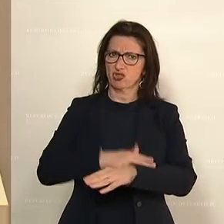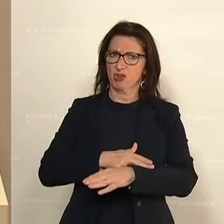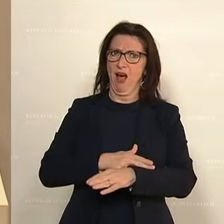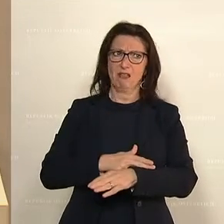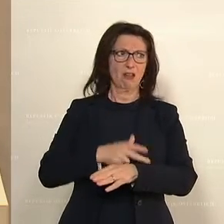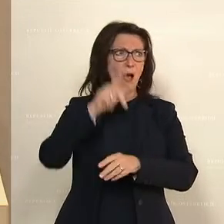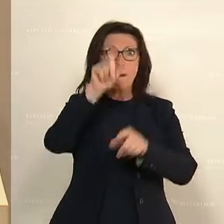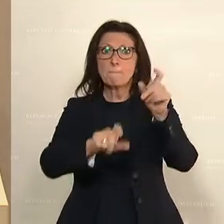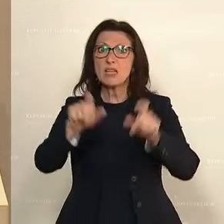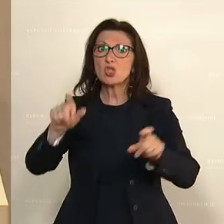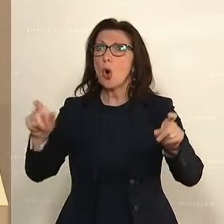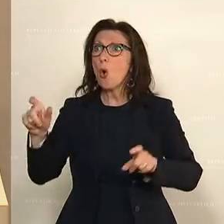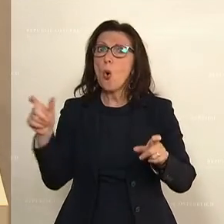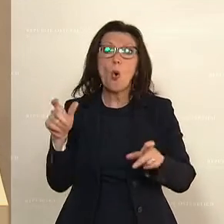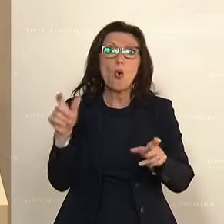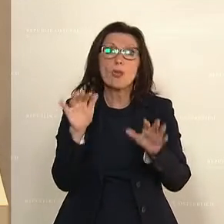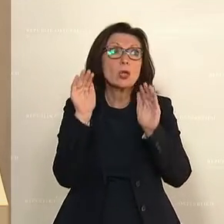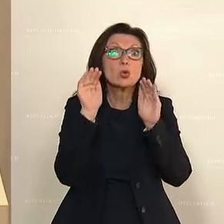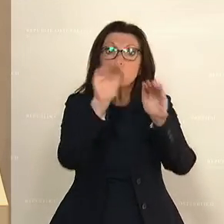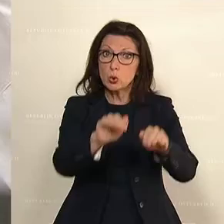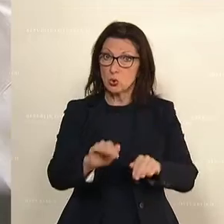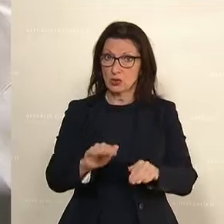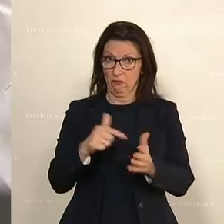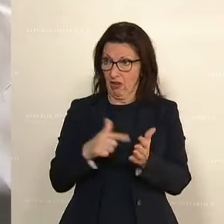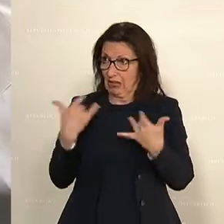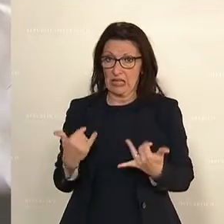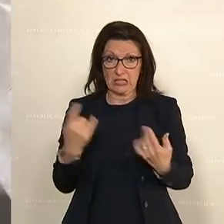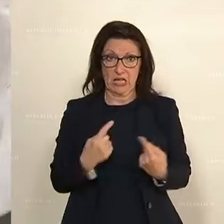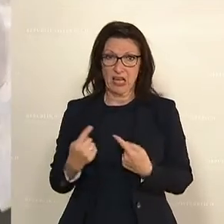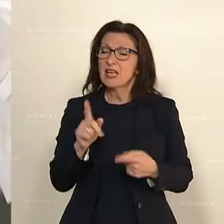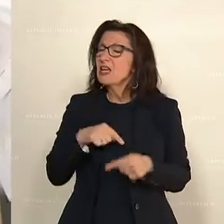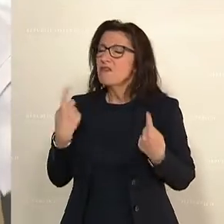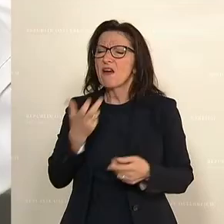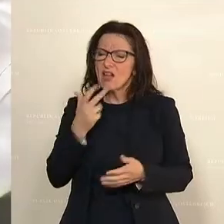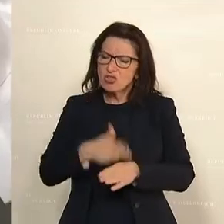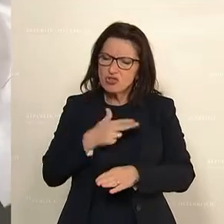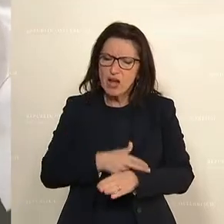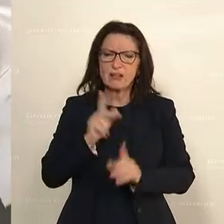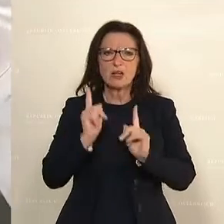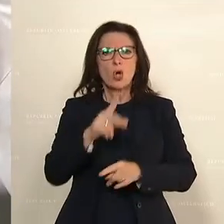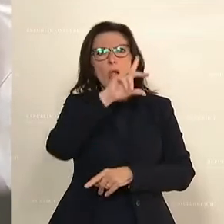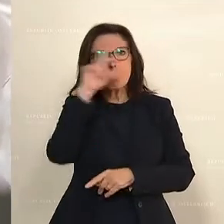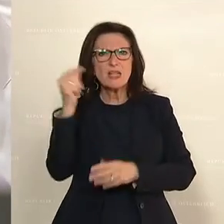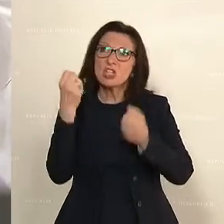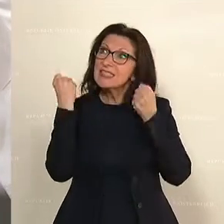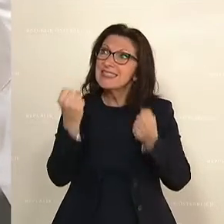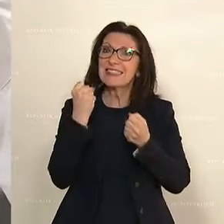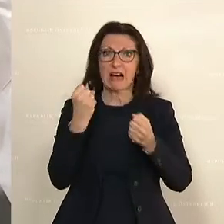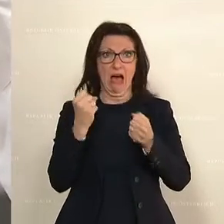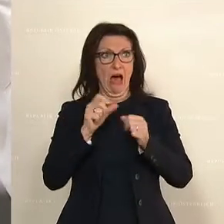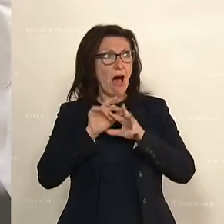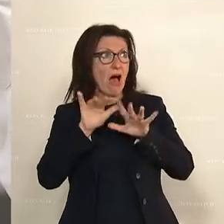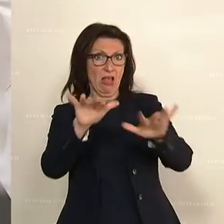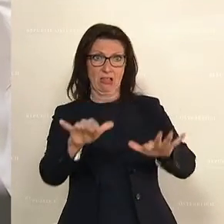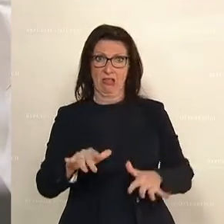Steuerzahler beschützt angesichts der dramatischen Lage. Wir wollen einen Staat, der den Menschen die Sicherheit gibt. Die wissen